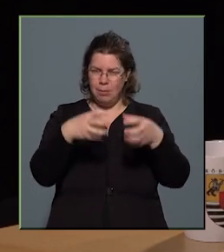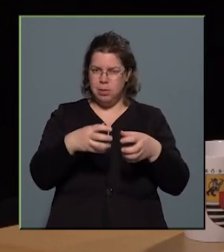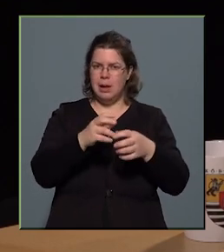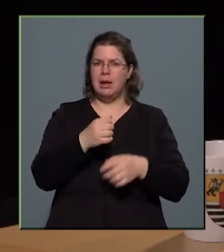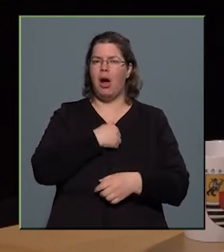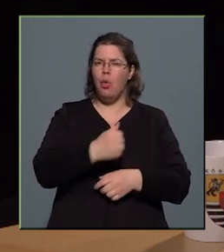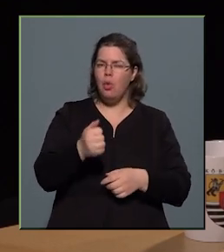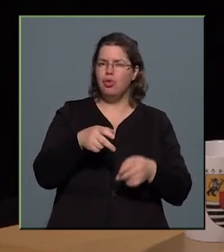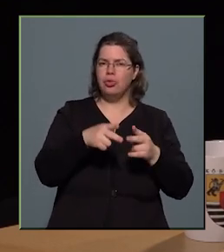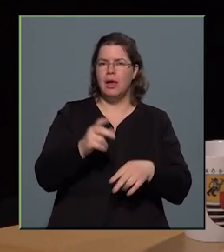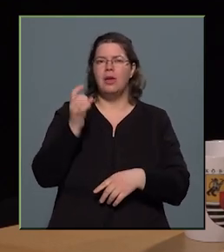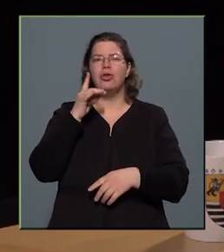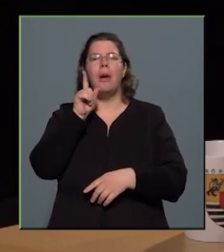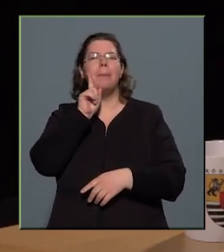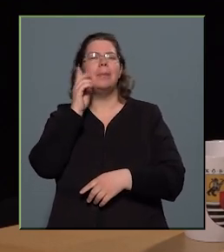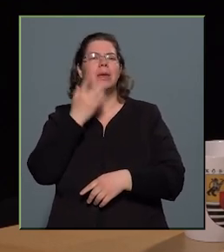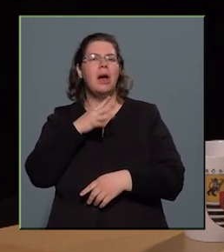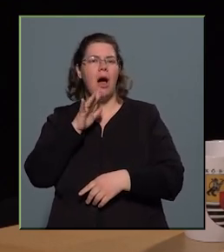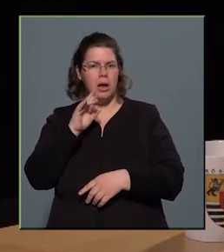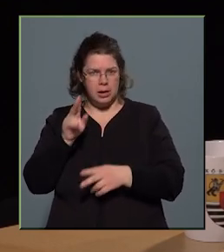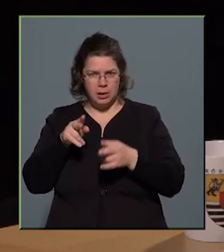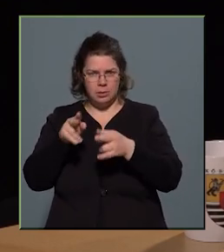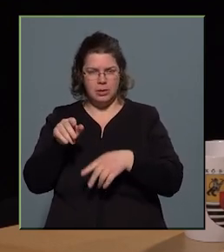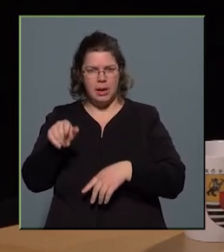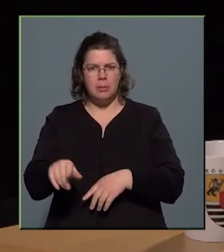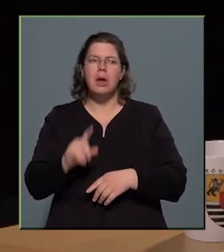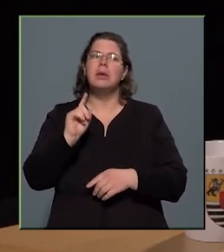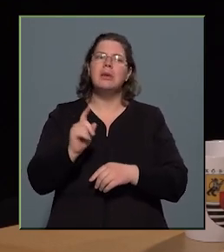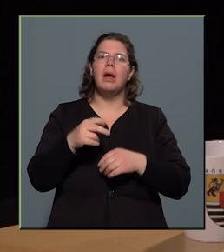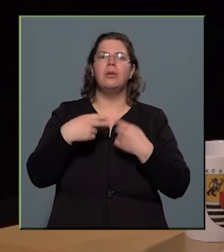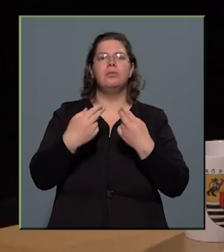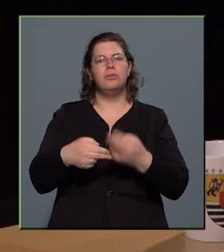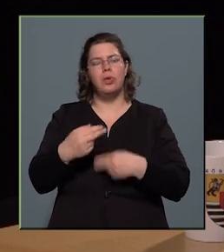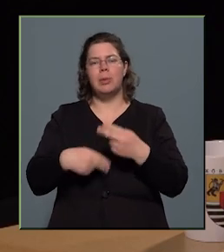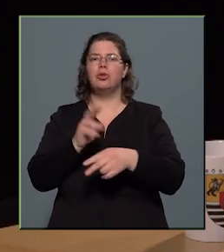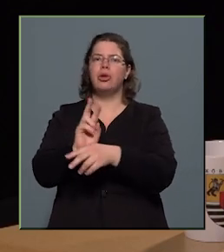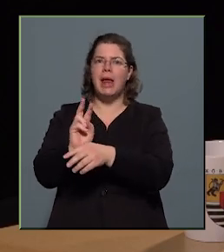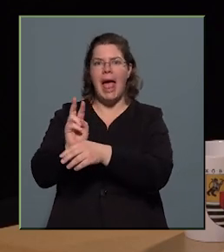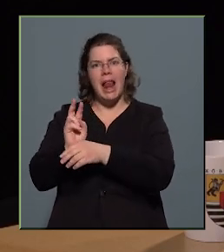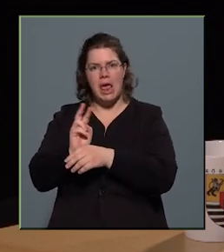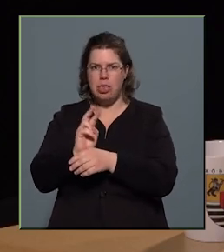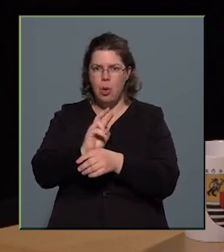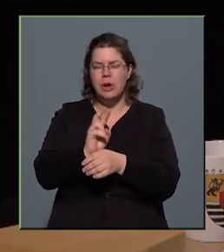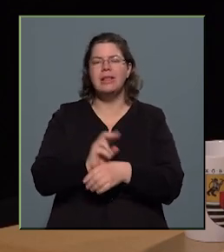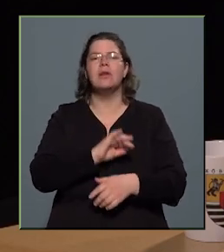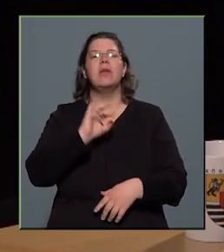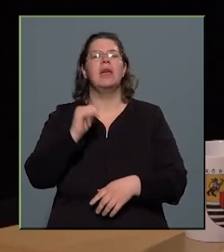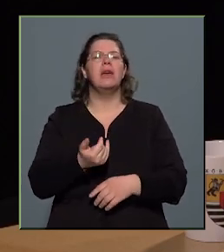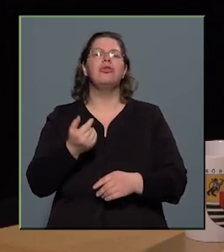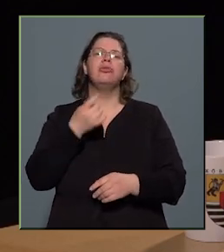utcában és a Vihariban, de ugye folyamatosan utóellenőrézzük őket, és leginkább azok a